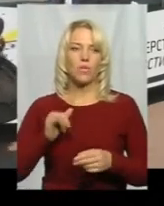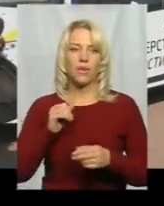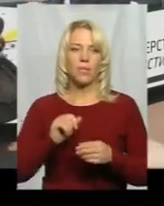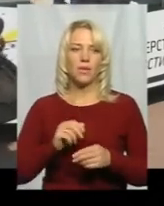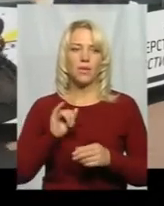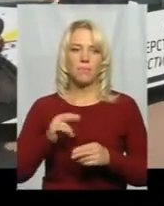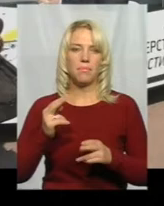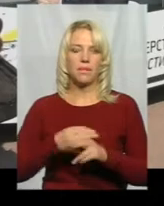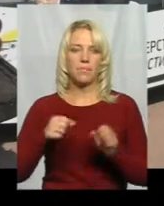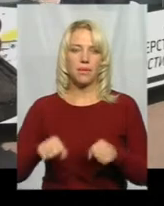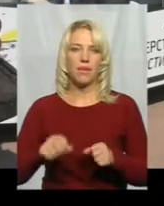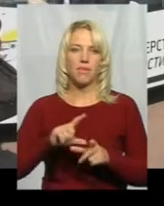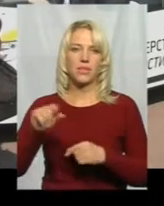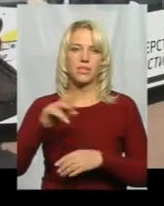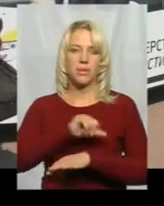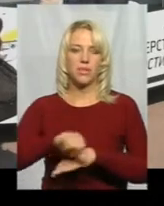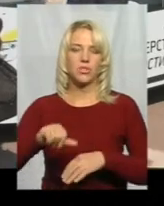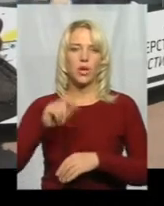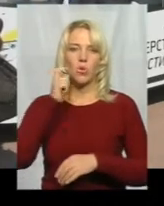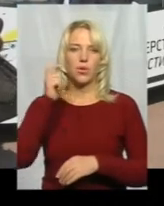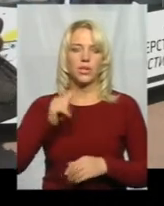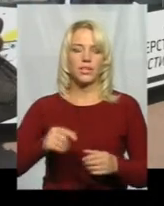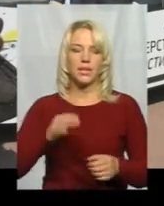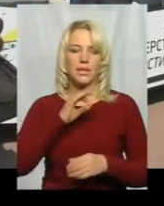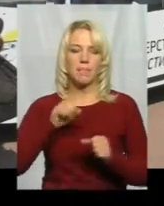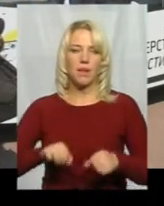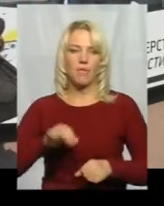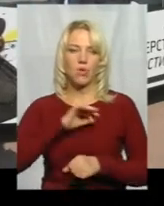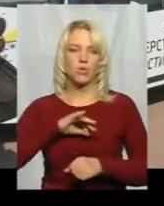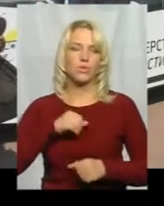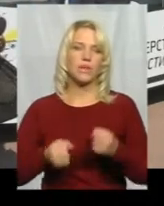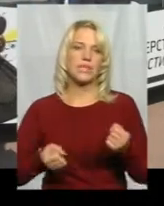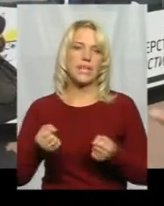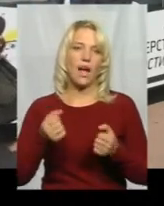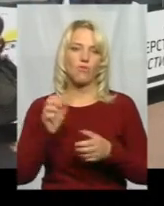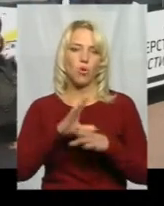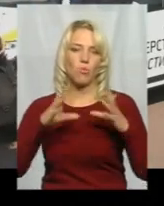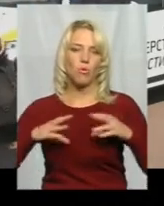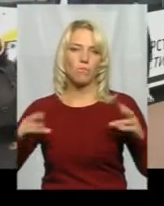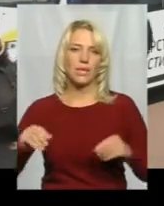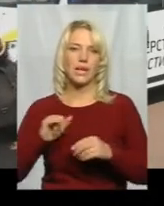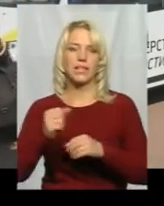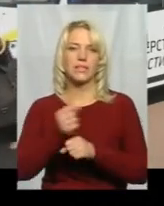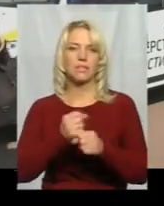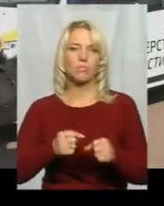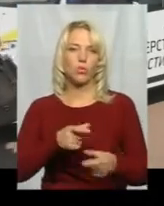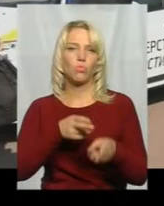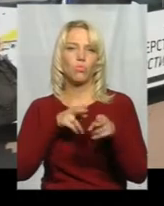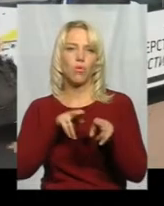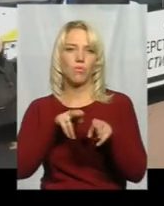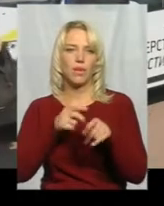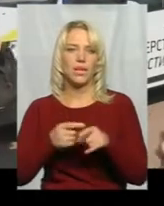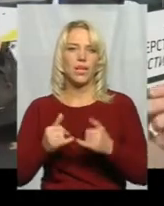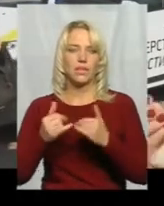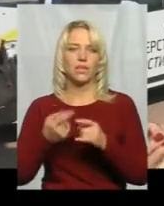права на виїзд за межі території України, і права користуватися автомобілем, і зброєю, полювати. Раніше,